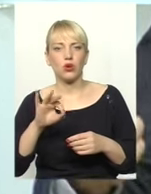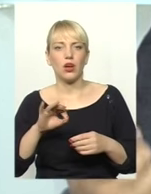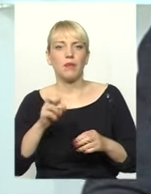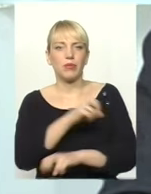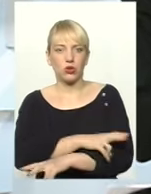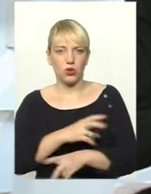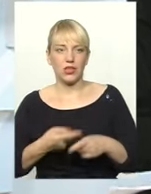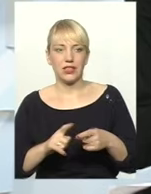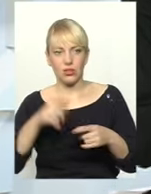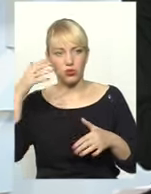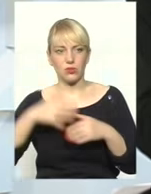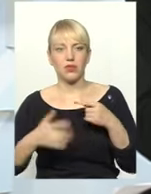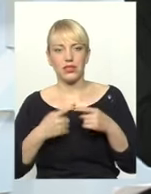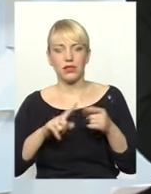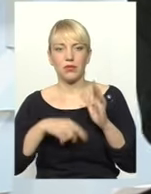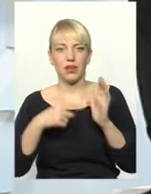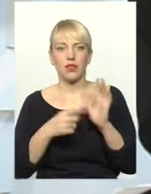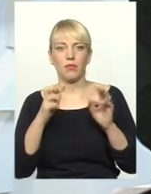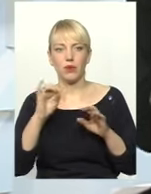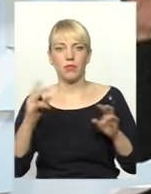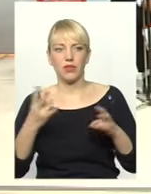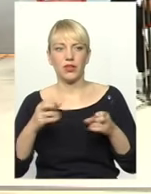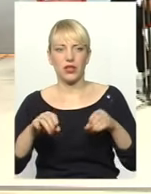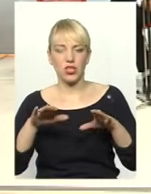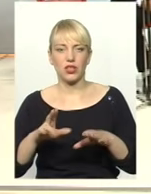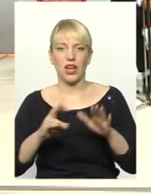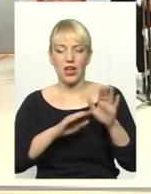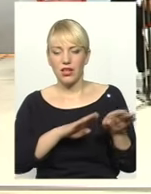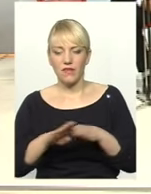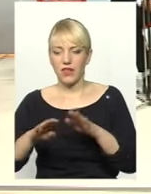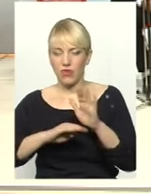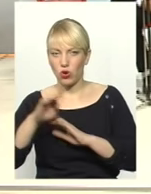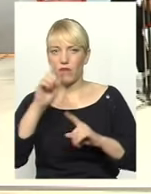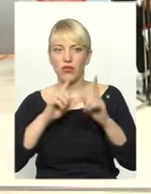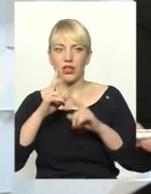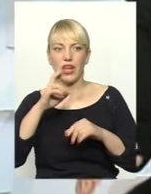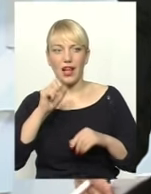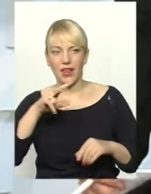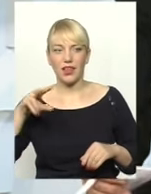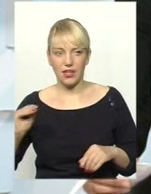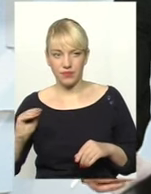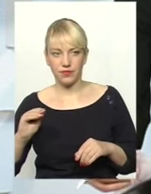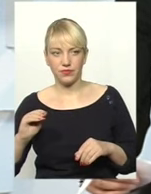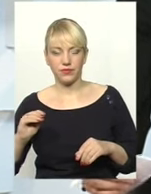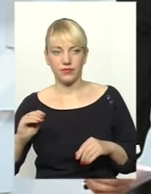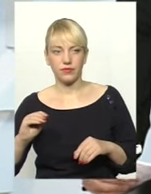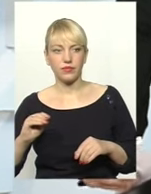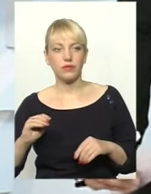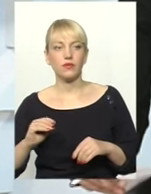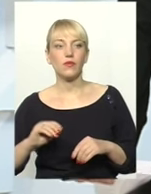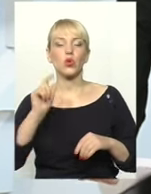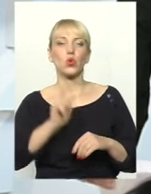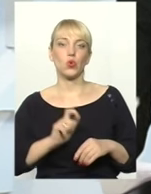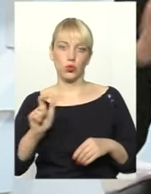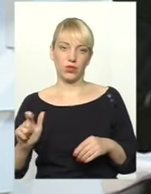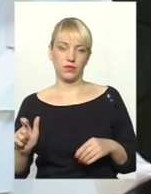Зрозуміло, що це питання мали би вирішитися на рівні Верховної Ради. Люди, зобов'язніся рішити. Разом з тим, люди